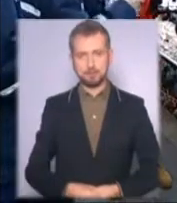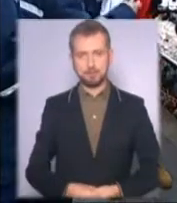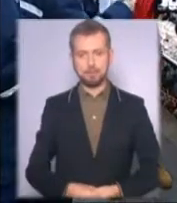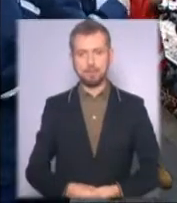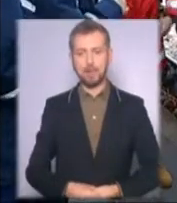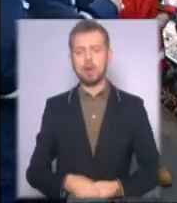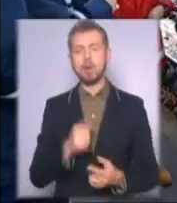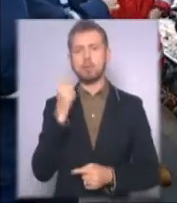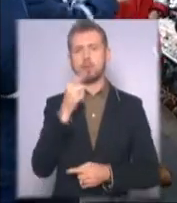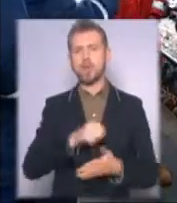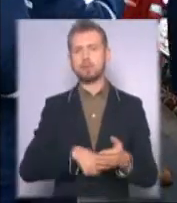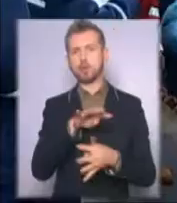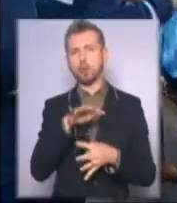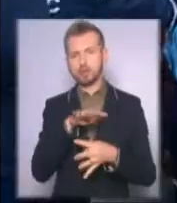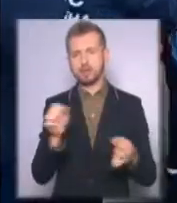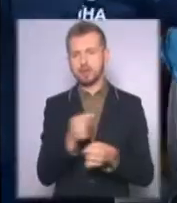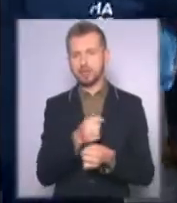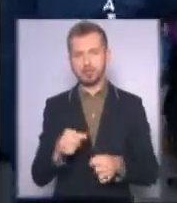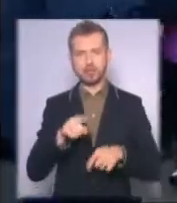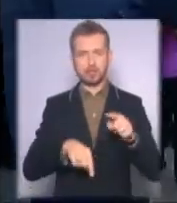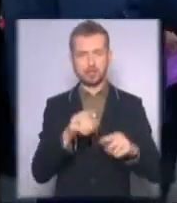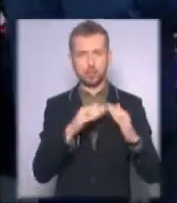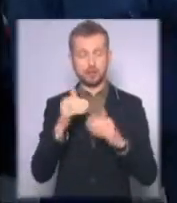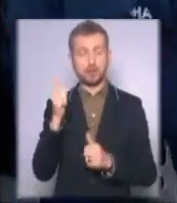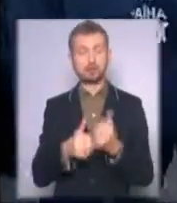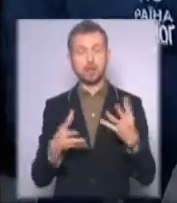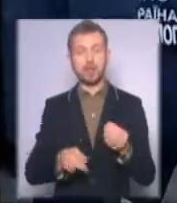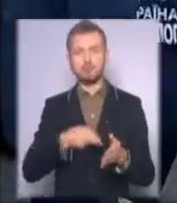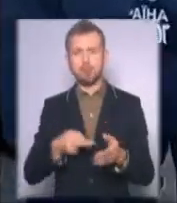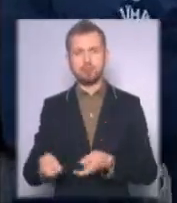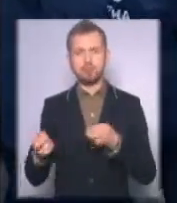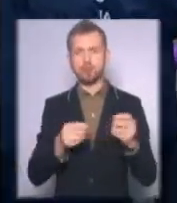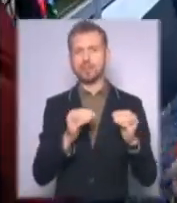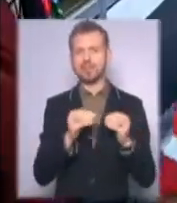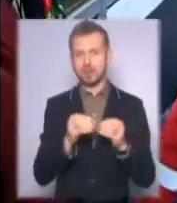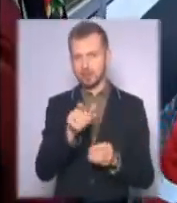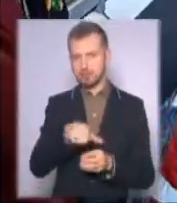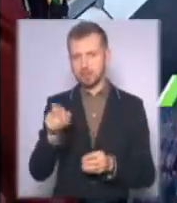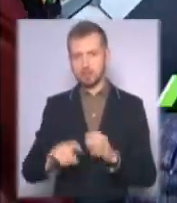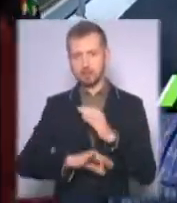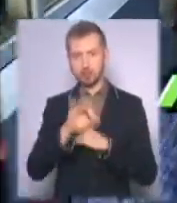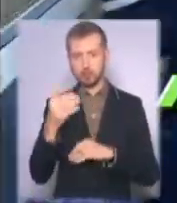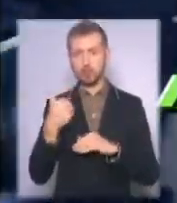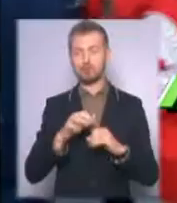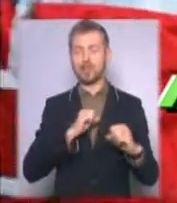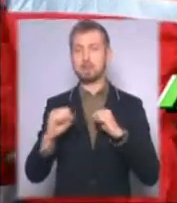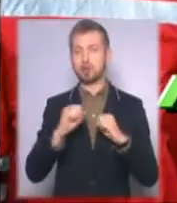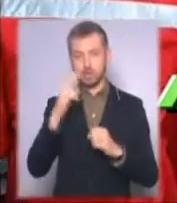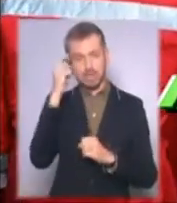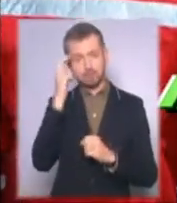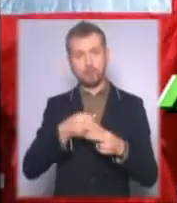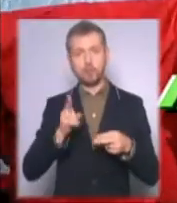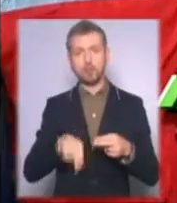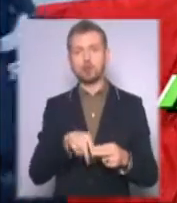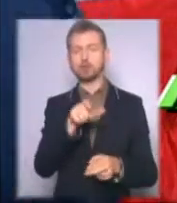Подалі від обстрілів, вибухів та рідних осель щодня потяги вивозять десятки переселенців зі Сходу. Вже на пероні столичного вокзалу людей зустрічають